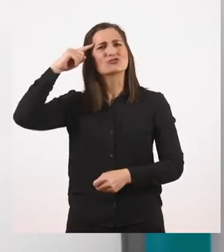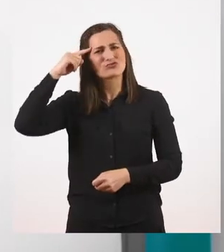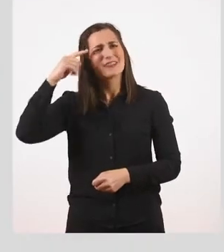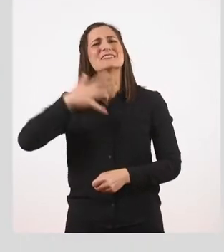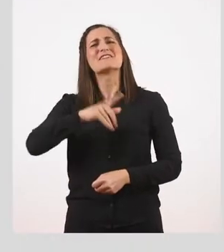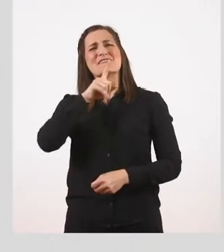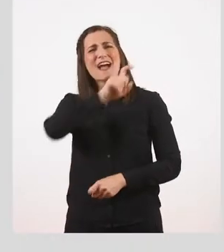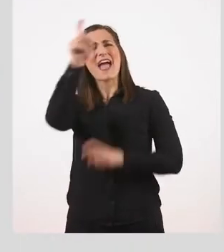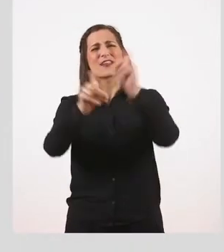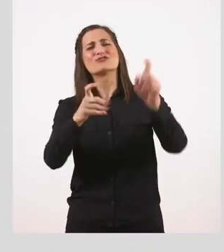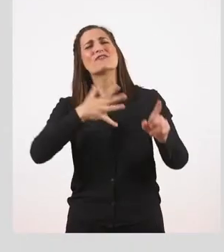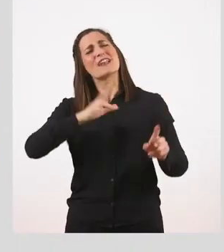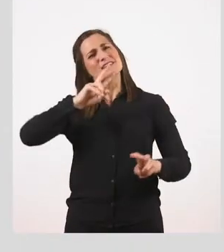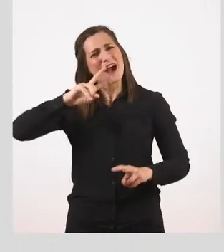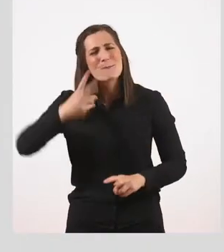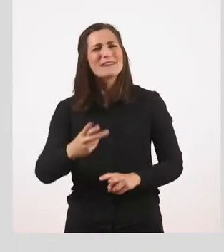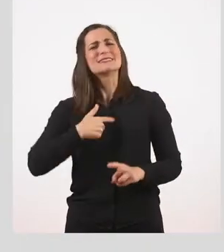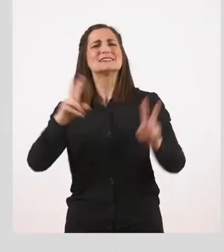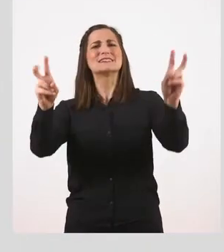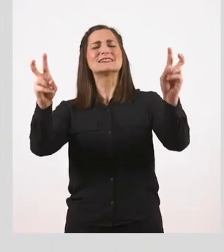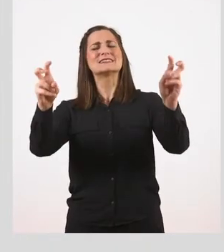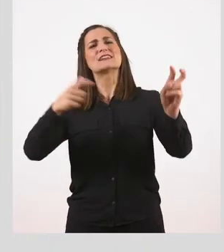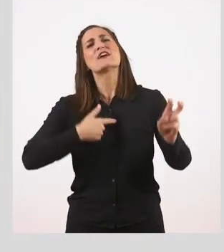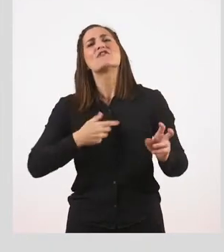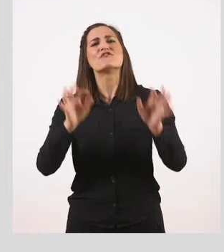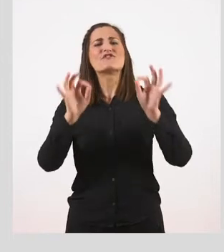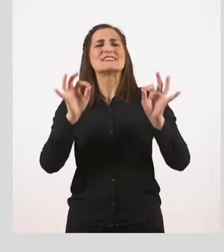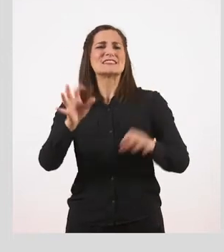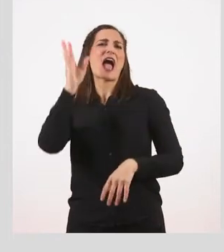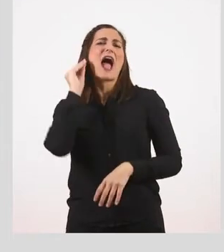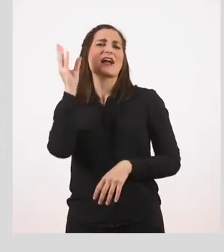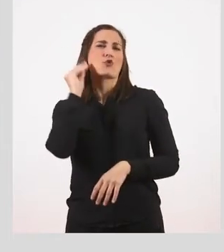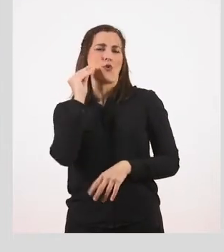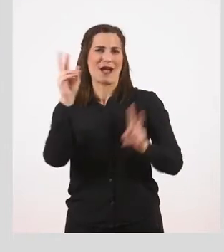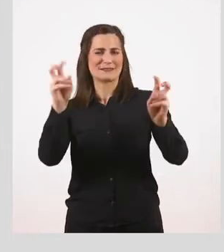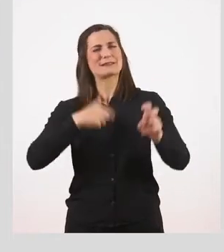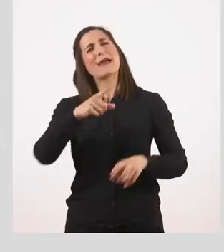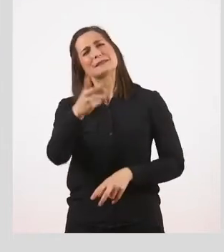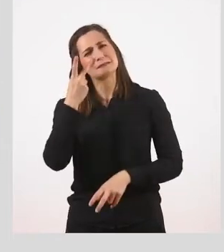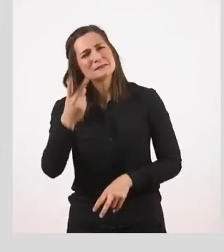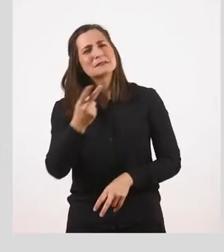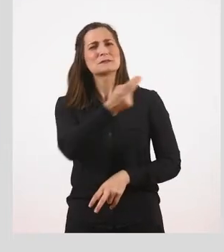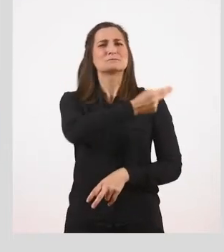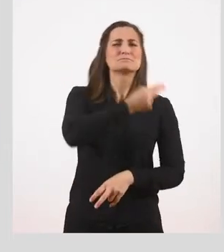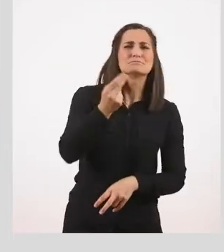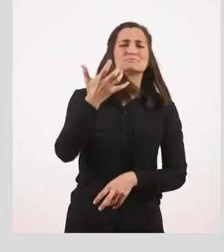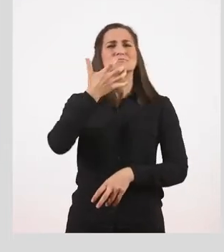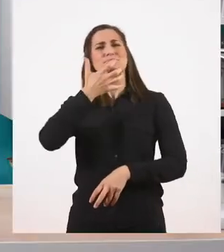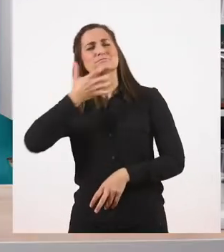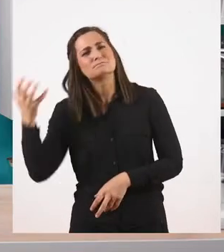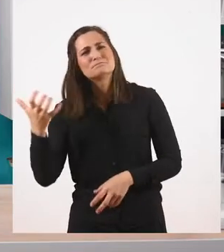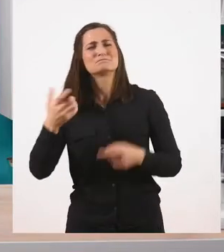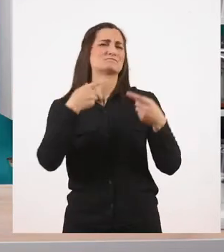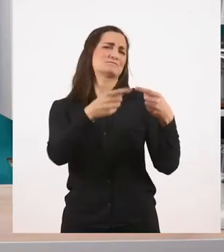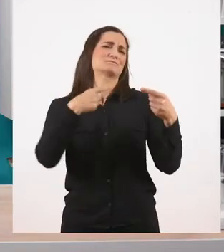απαντήσει στο έργο του φυσική ακρόασης. Θα έχετε ακούσει πάρα πολλά αποφθέγματα, παροιμίες, γνωμικά